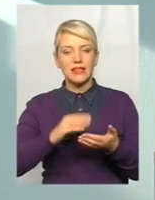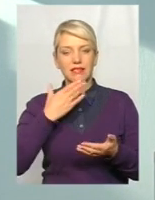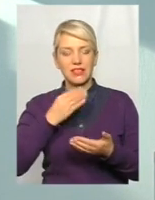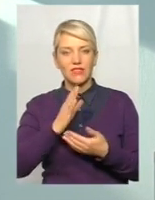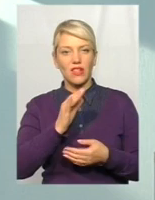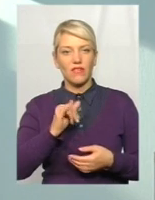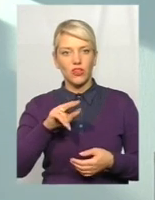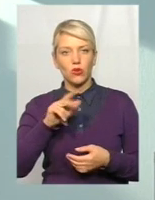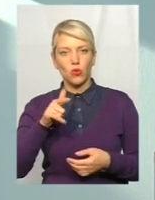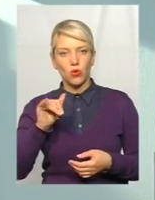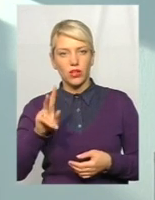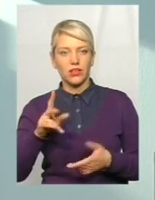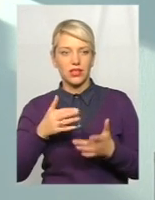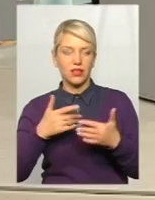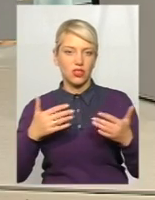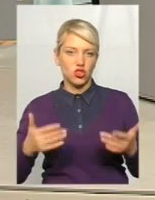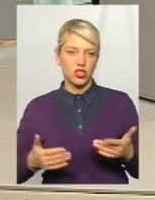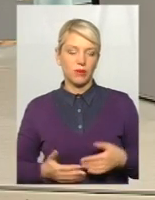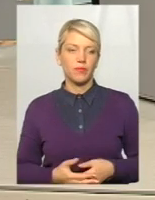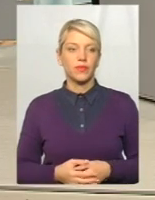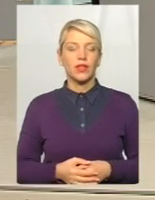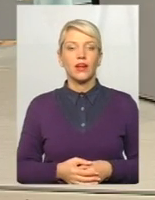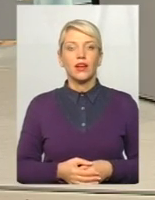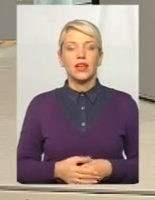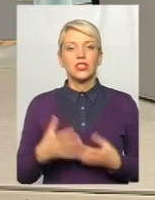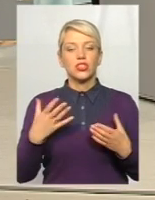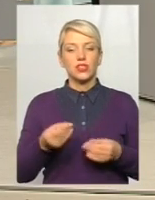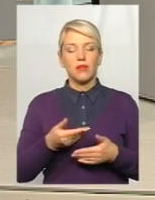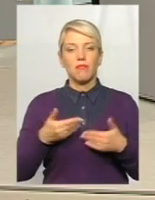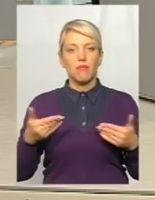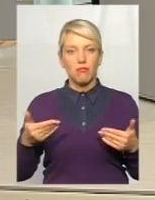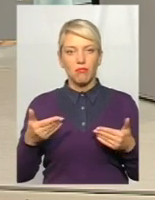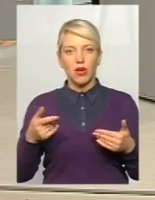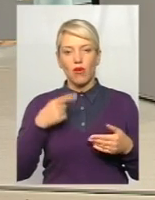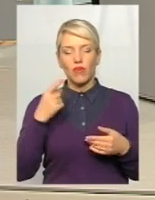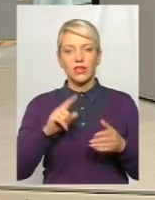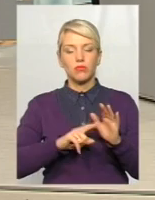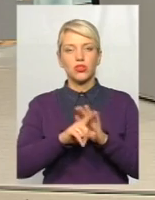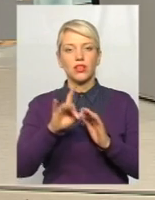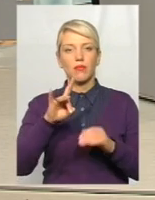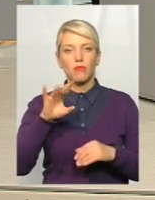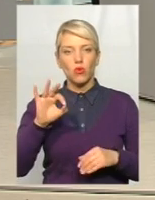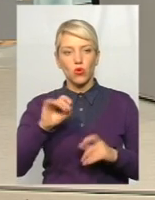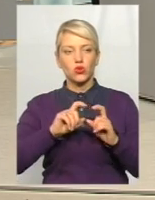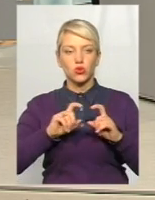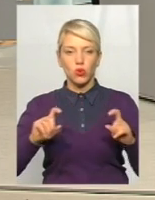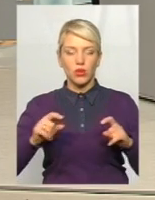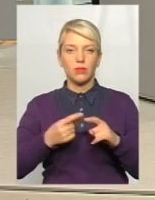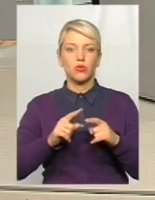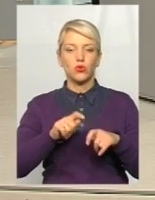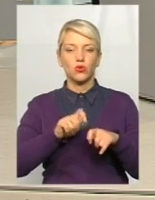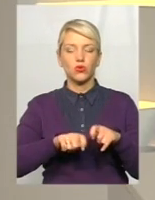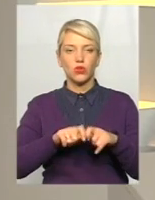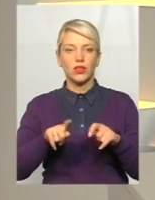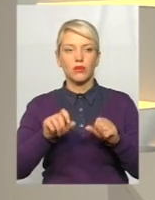задоволення послуги, таке інше. Ще ми почали говорити з вами все ж таки про школи і про той контроль, який